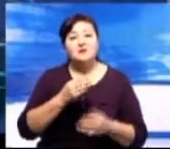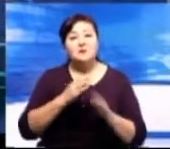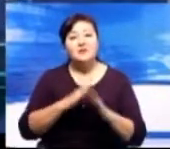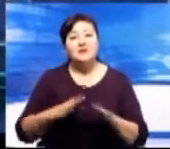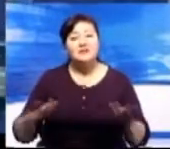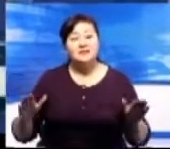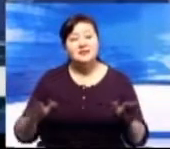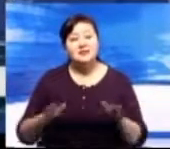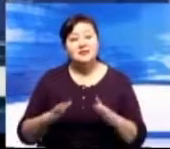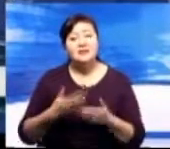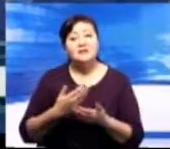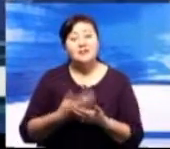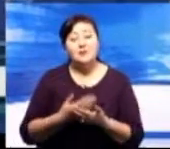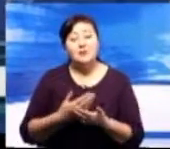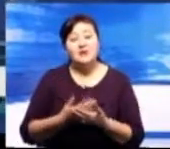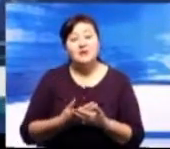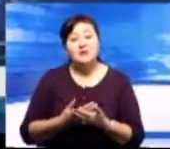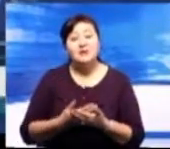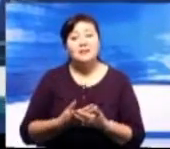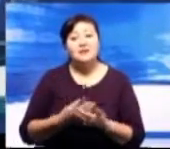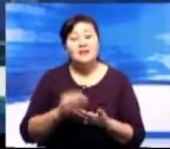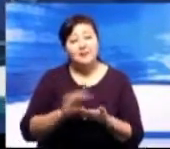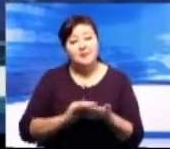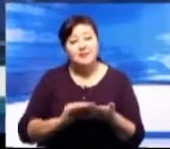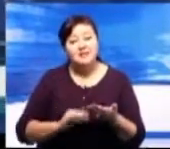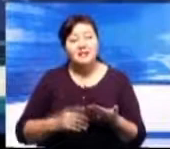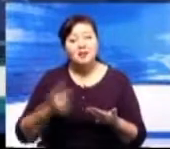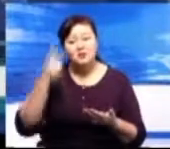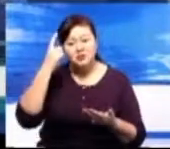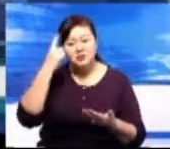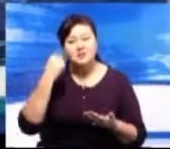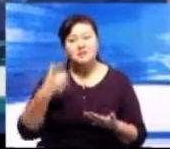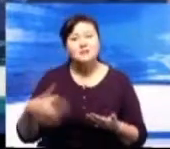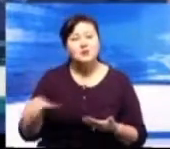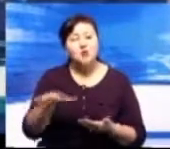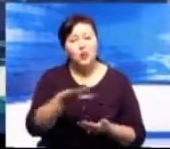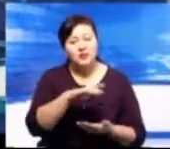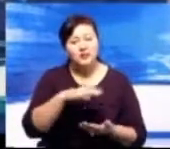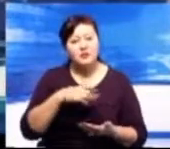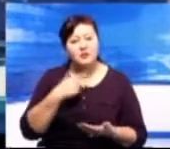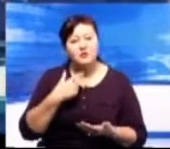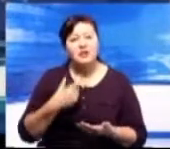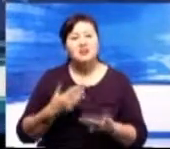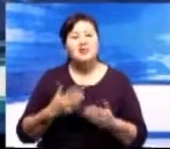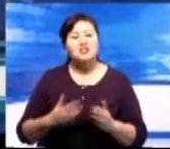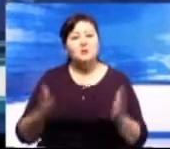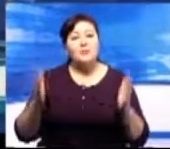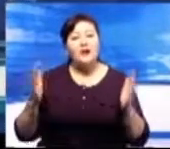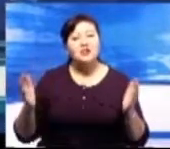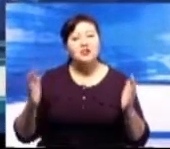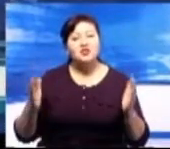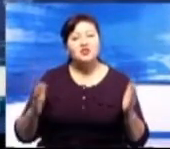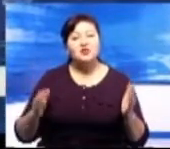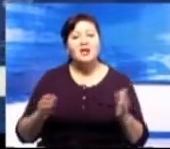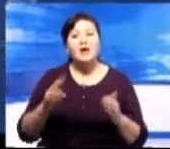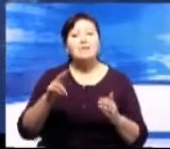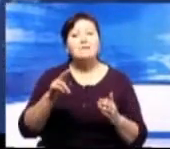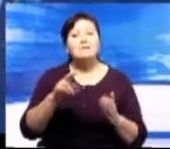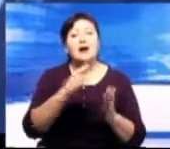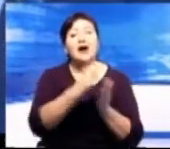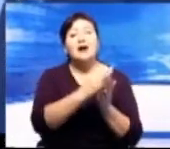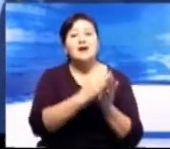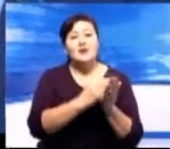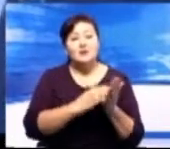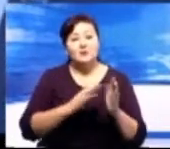Он написал такие кюи, как «Семии Сазы», которые хорошо известны всему народу. Также объемные поэмы, написанные в классическом стиле.